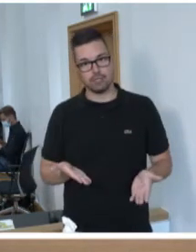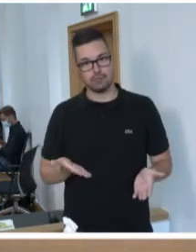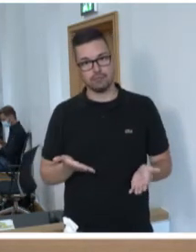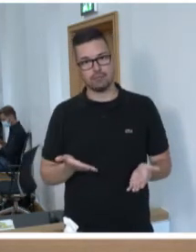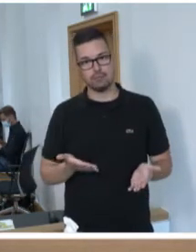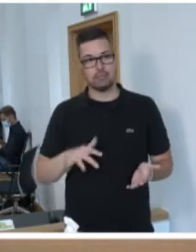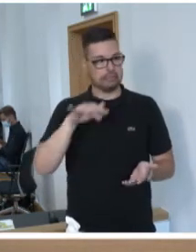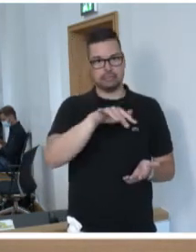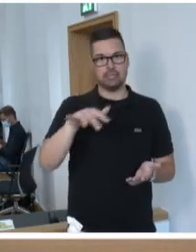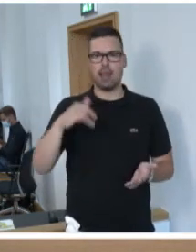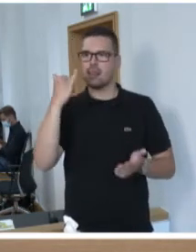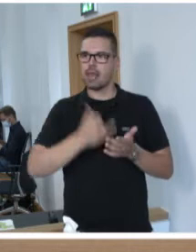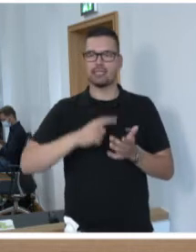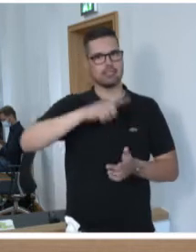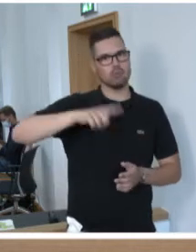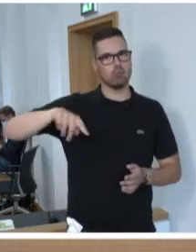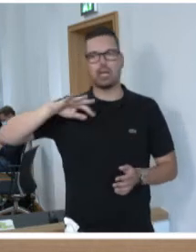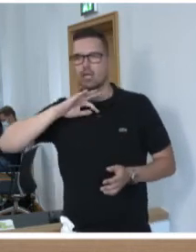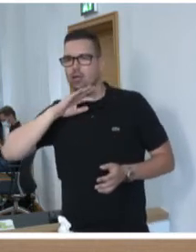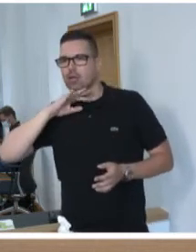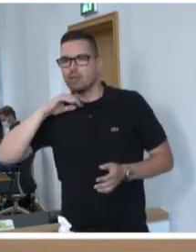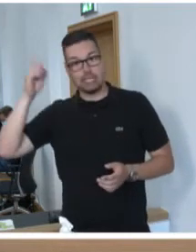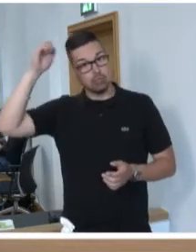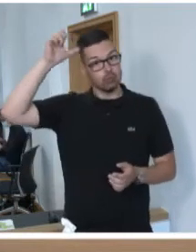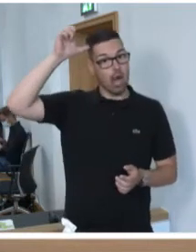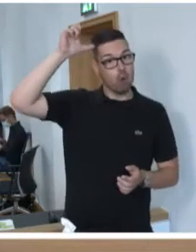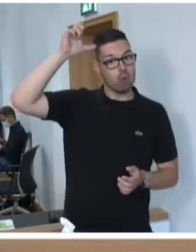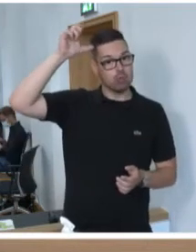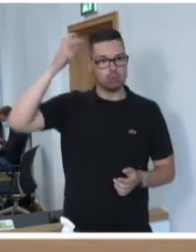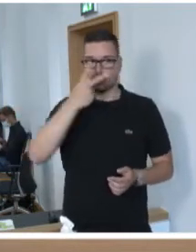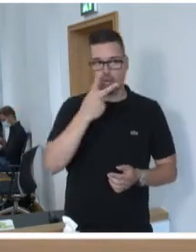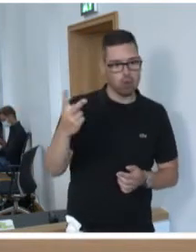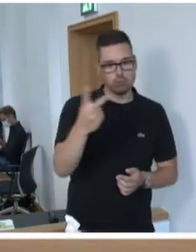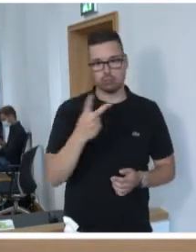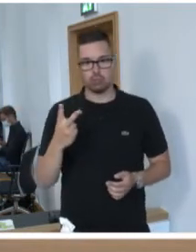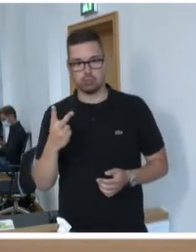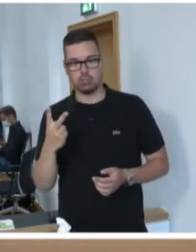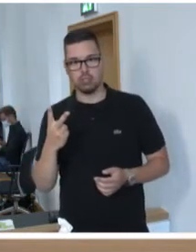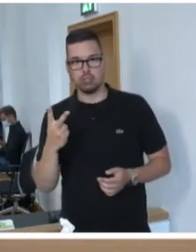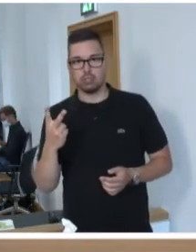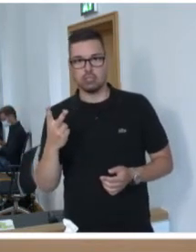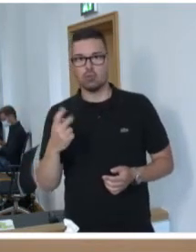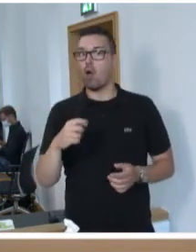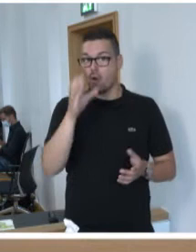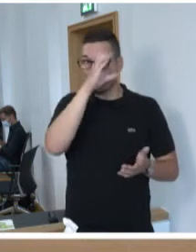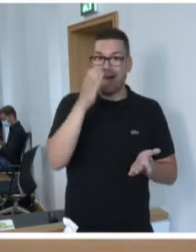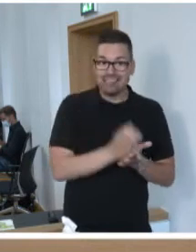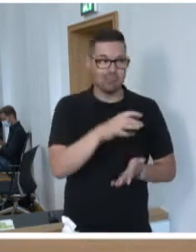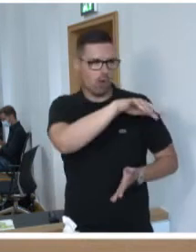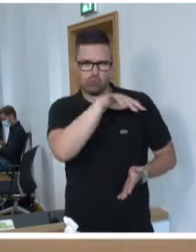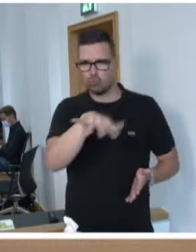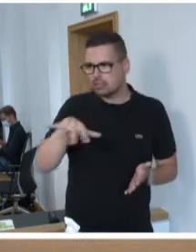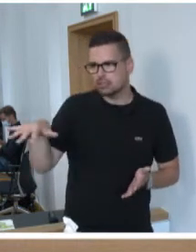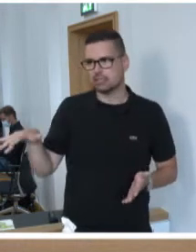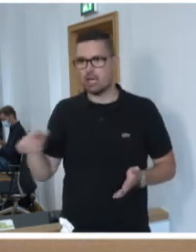Da war in den letzten Monaten ganz, ganz viel Klugheit, Umsicht, ein enormes Maß an Verantwortungsbewusstsein, in